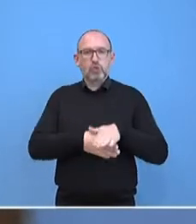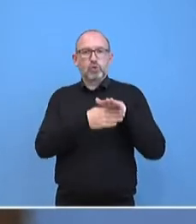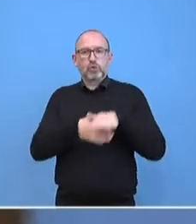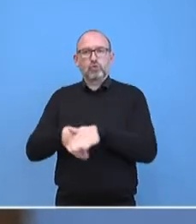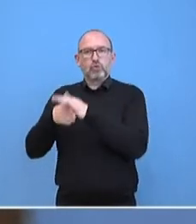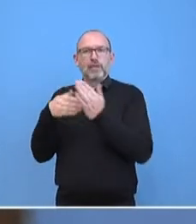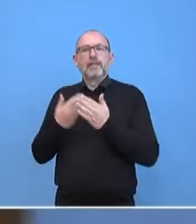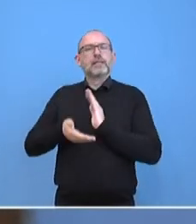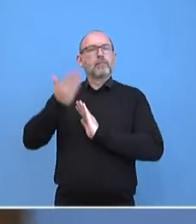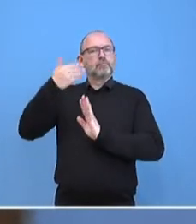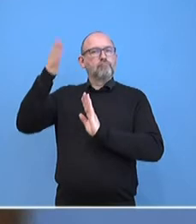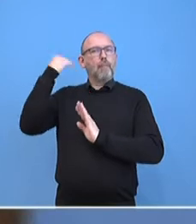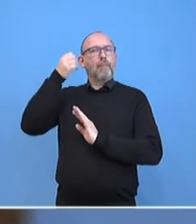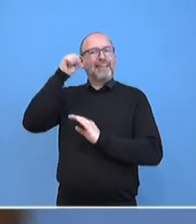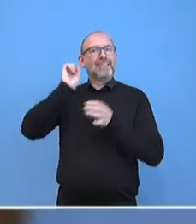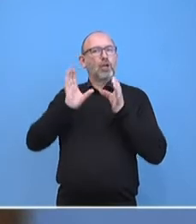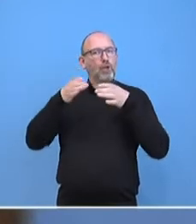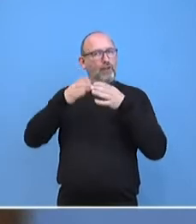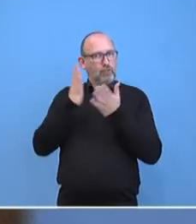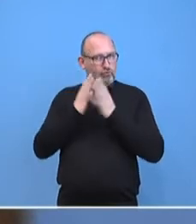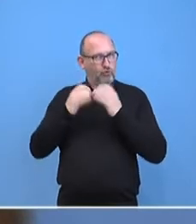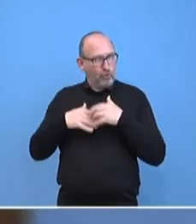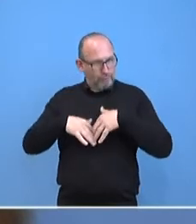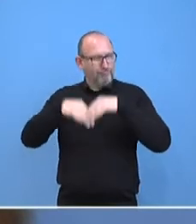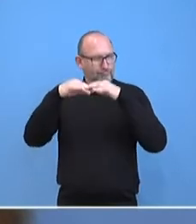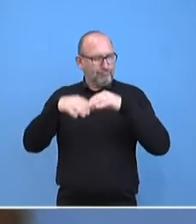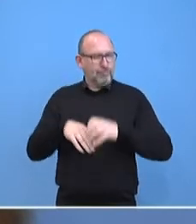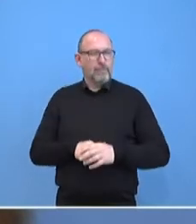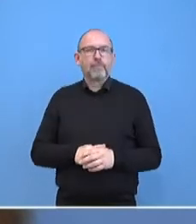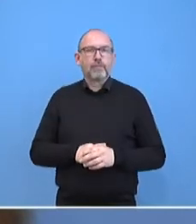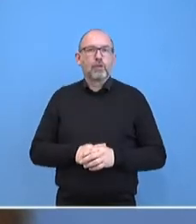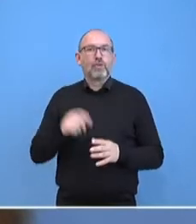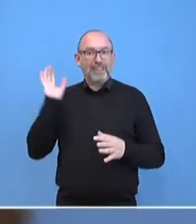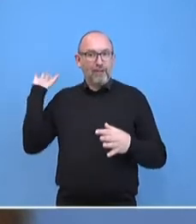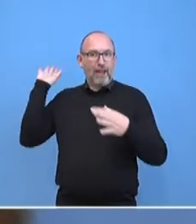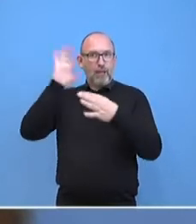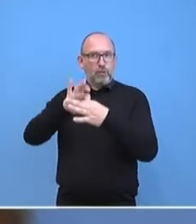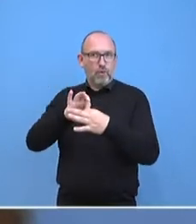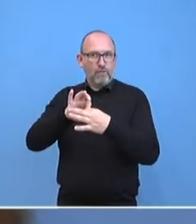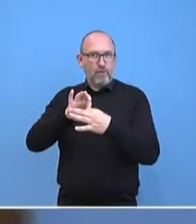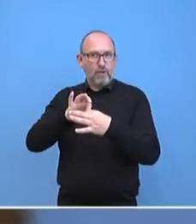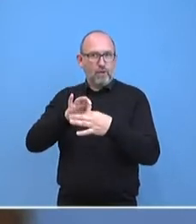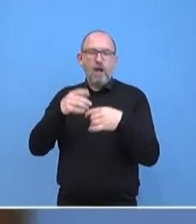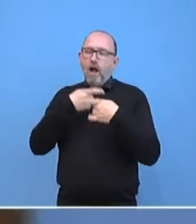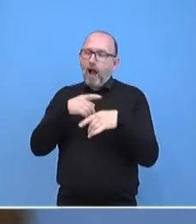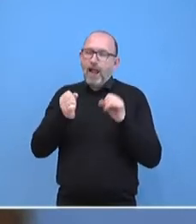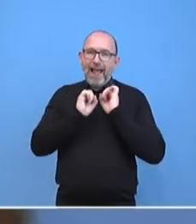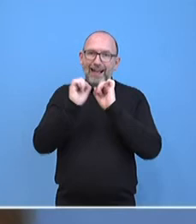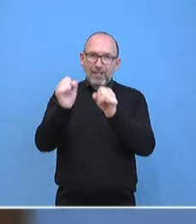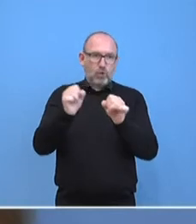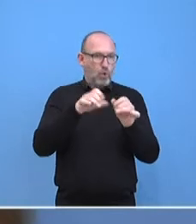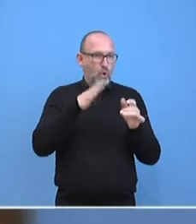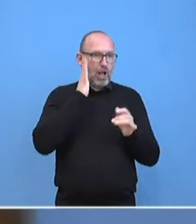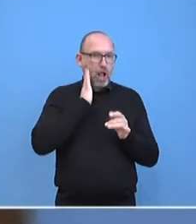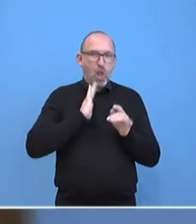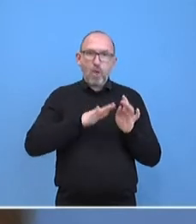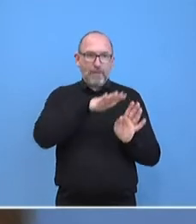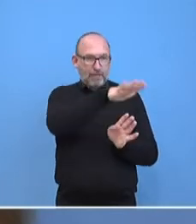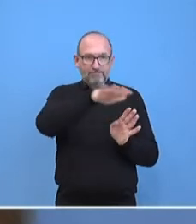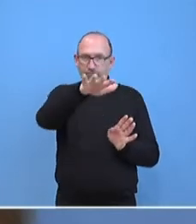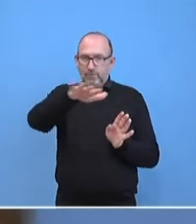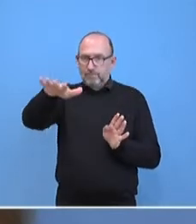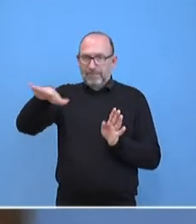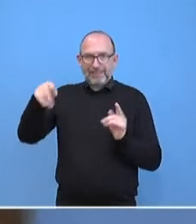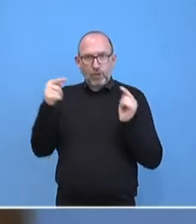Berliner Konferenz beigetragen. An diese Berliner Konferenz wollen wir anknüpfen. Wir wollen alle Akteure, die eine Rolle spielen im Libyen-Dossier, im Libyen